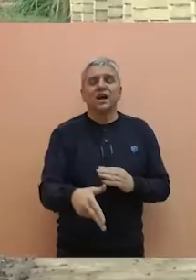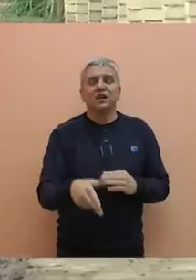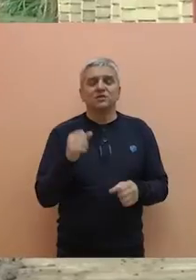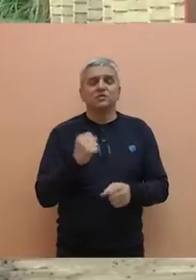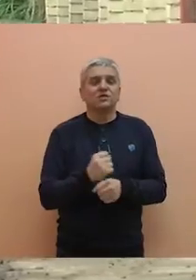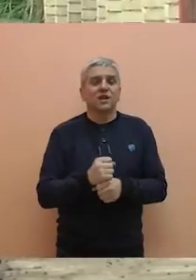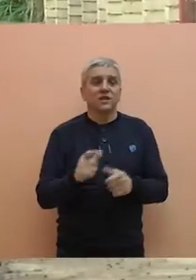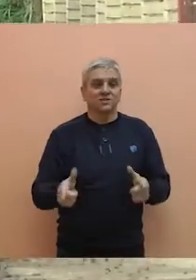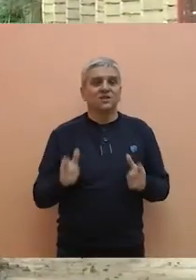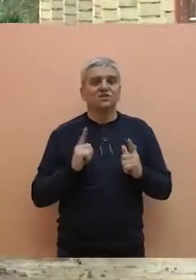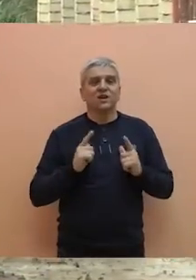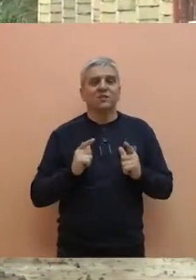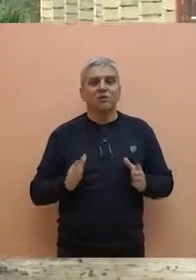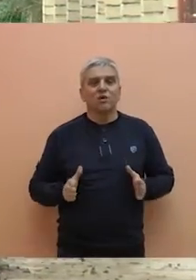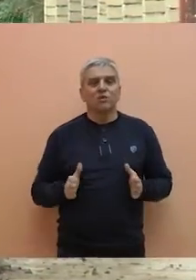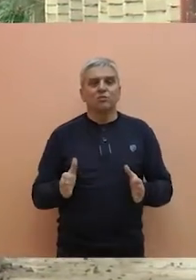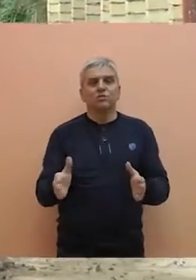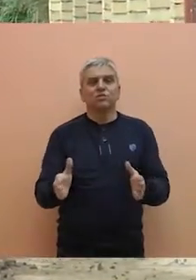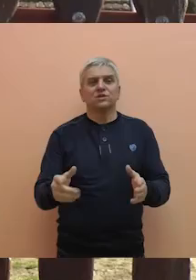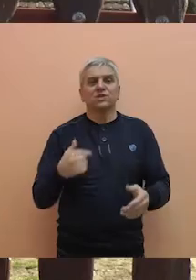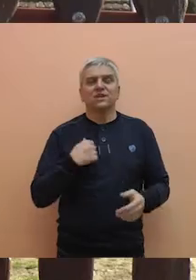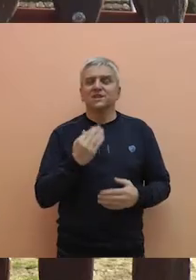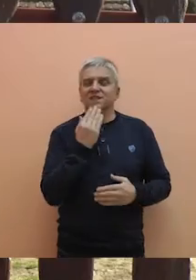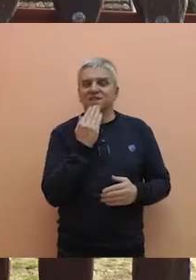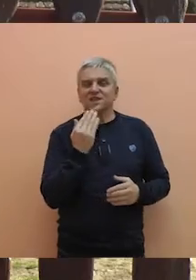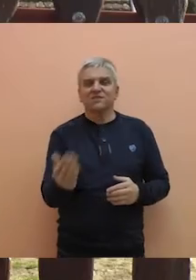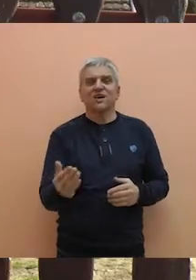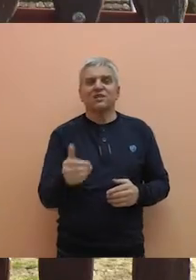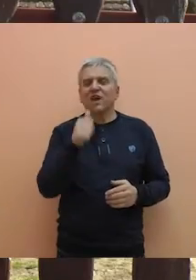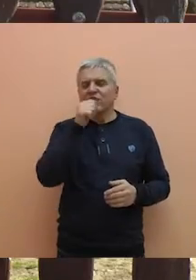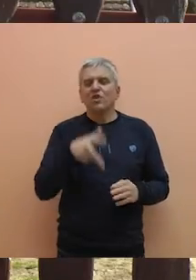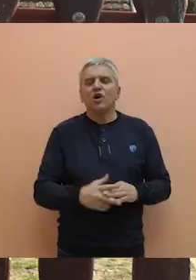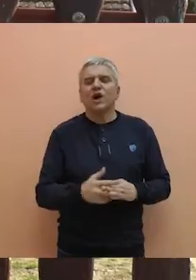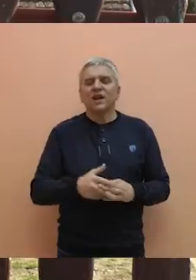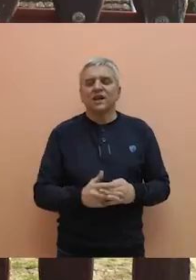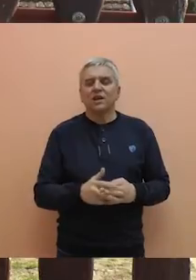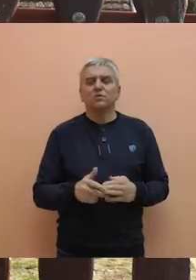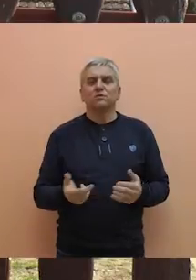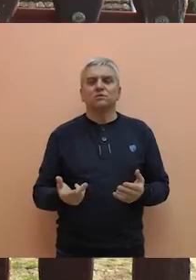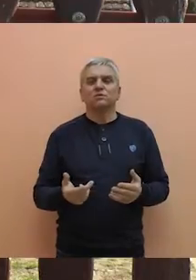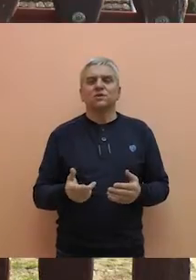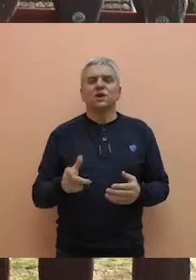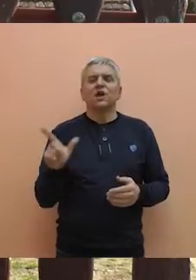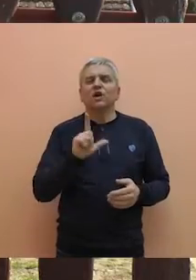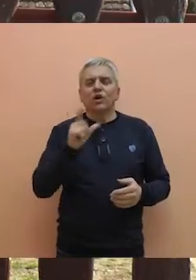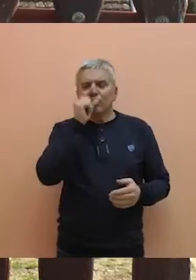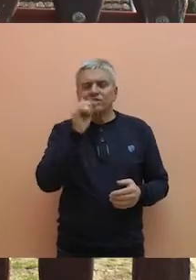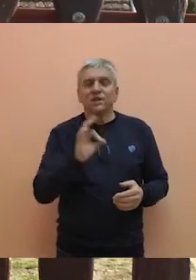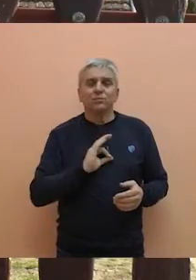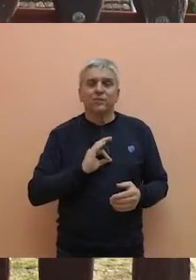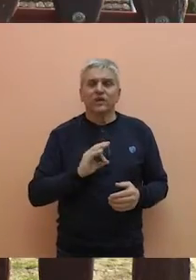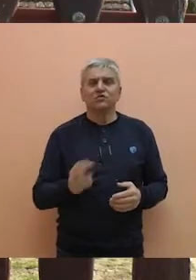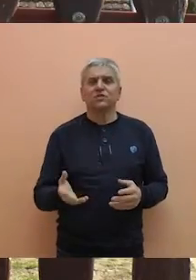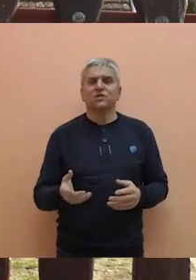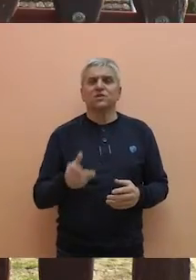dospeli da imamo put i ja se zahvaljujem i Vodokanalu, i lokalnoj